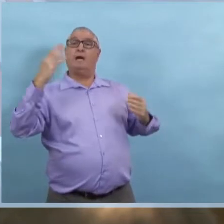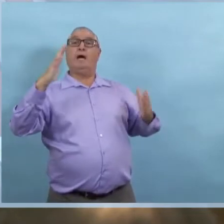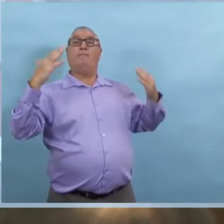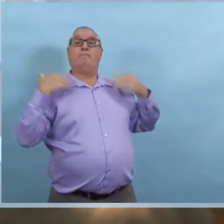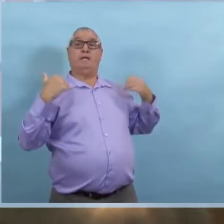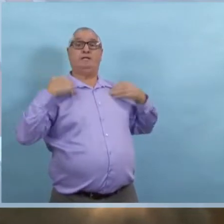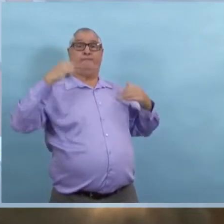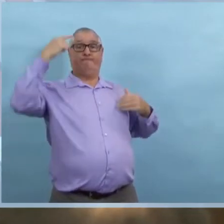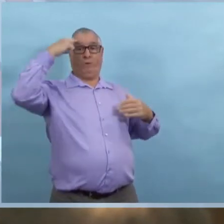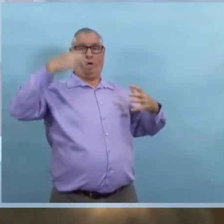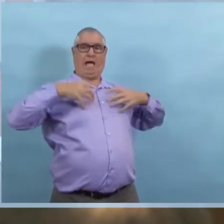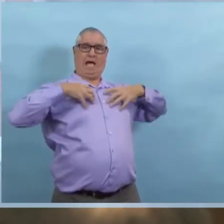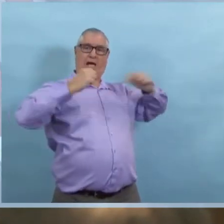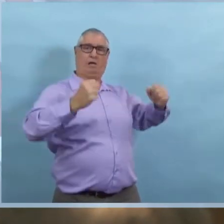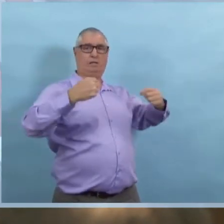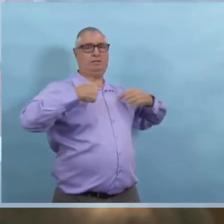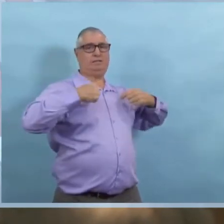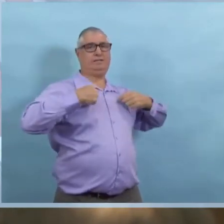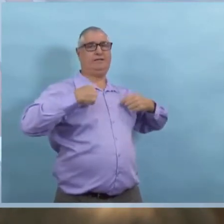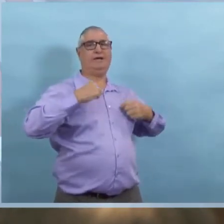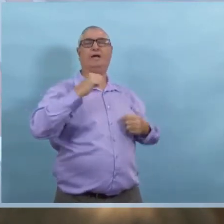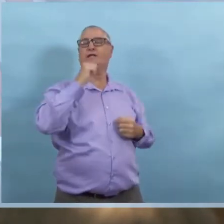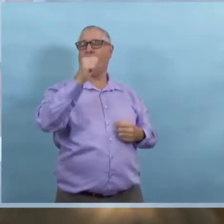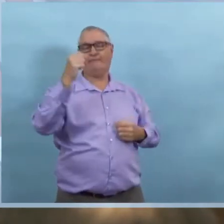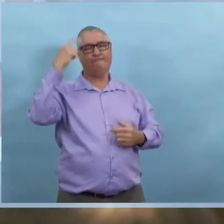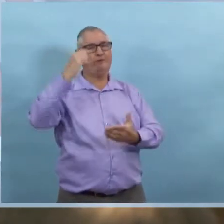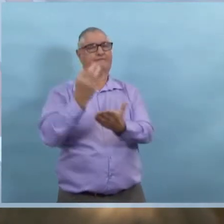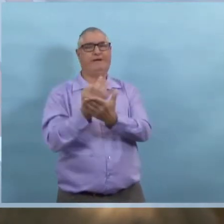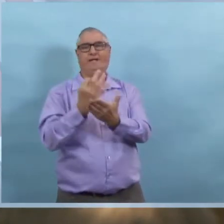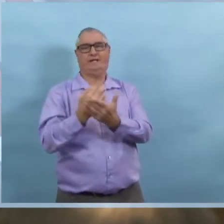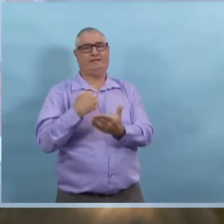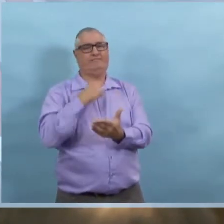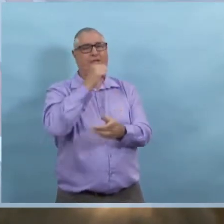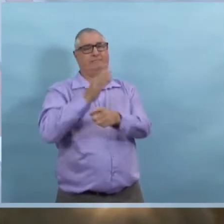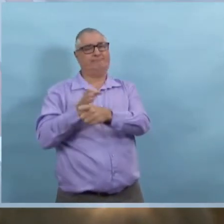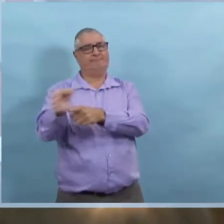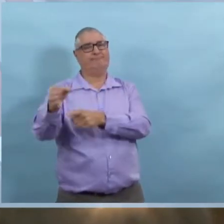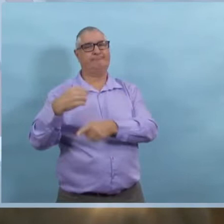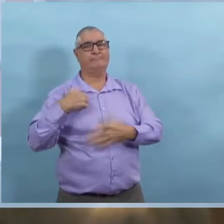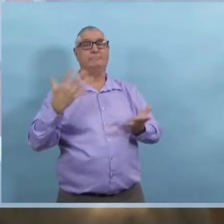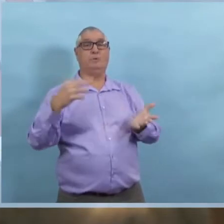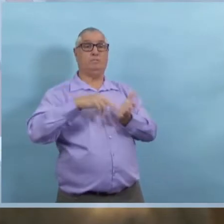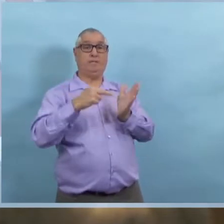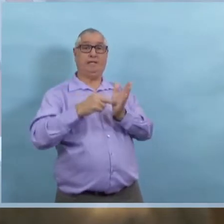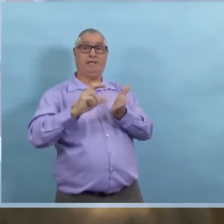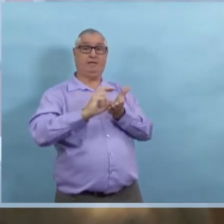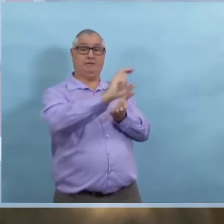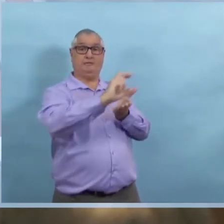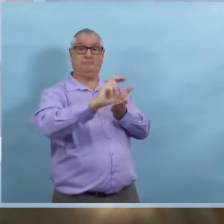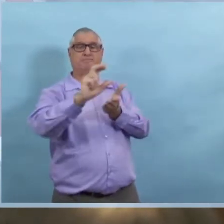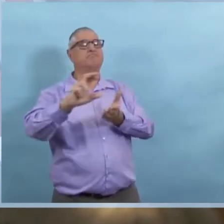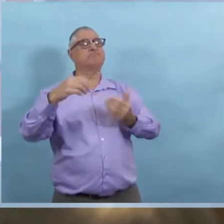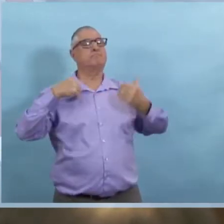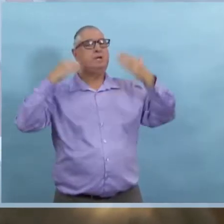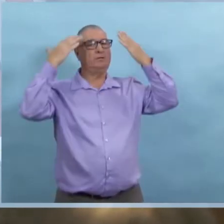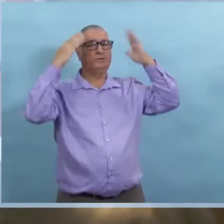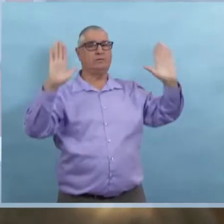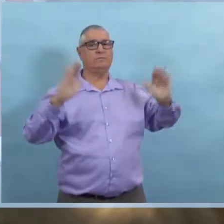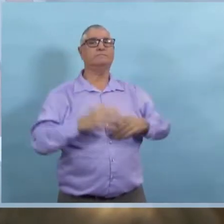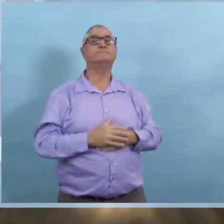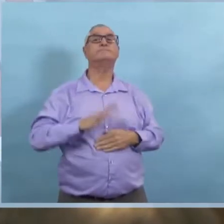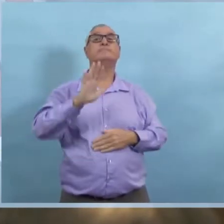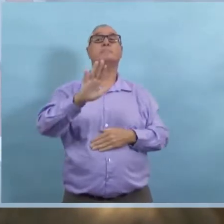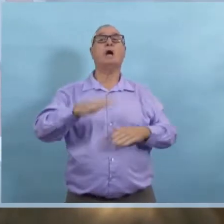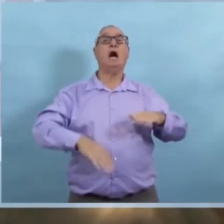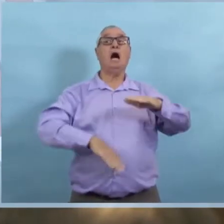tôt pour parler de ça. Je suis le ministre de la Santé, pas les Finances. Mais comme notre médecin hygiéniste en chef a dit, on parle ici d'une période de